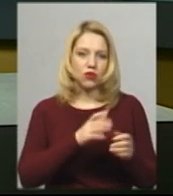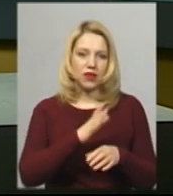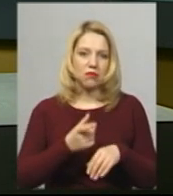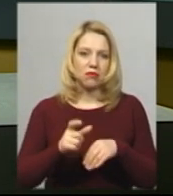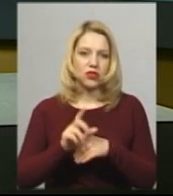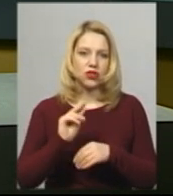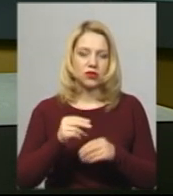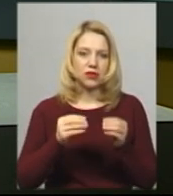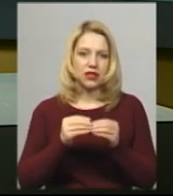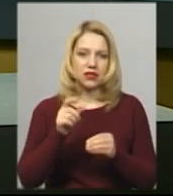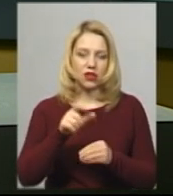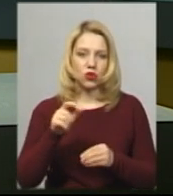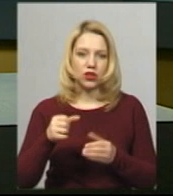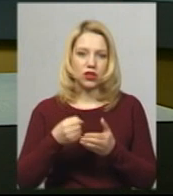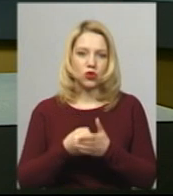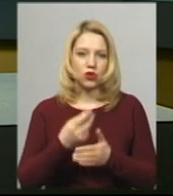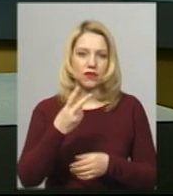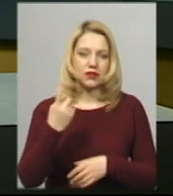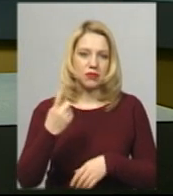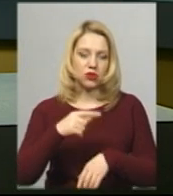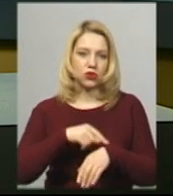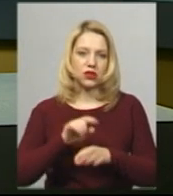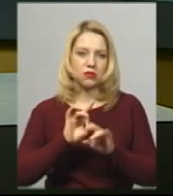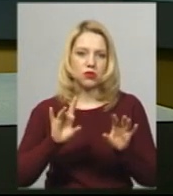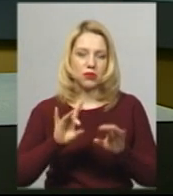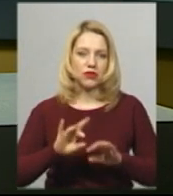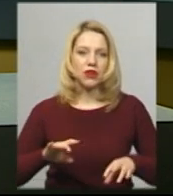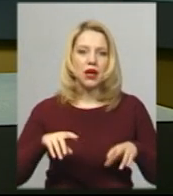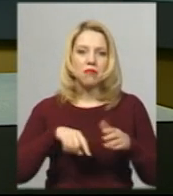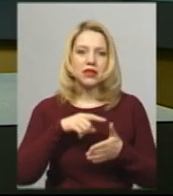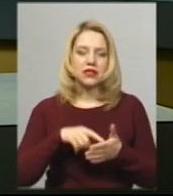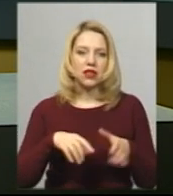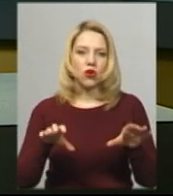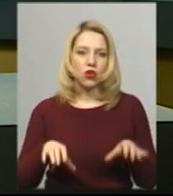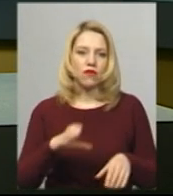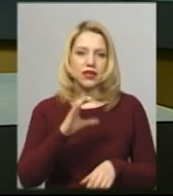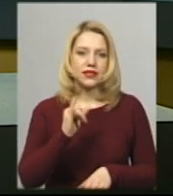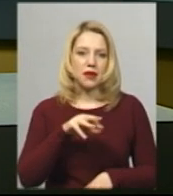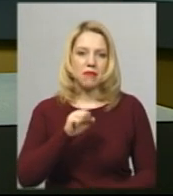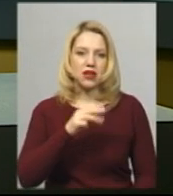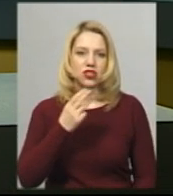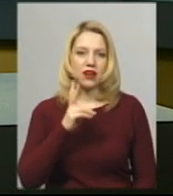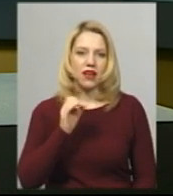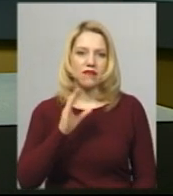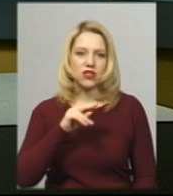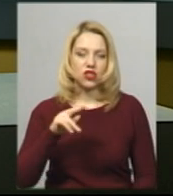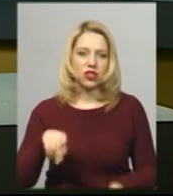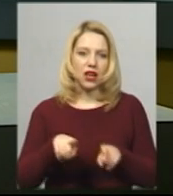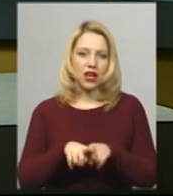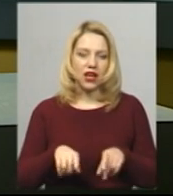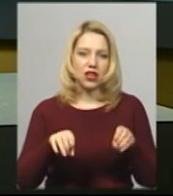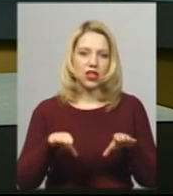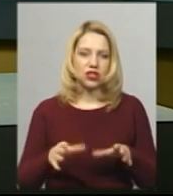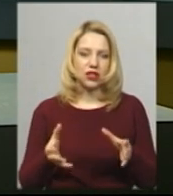салоні і лише до 21.00. Про це розповів міський голова Михайло Сімашкевич. За його словами, таке рішення прийняли на